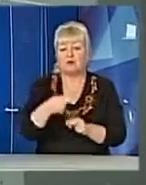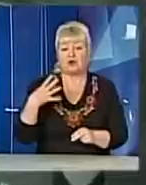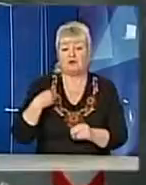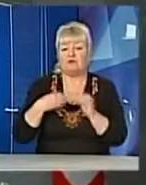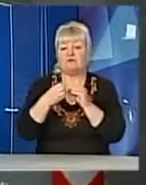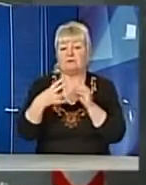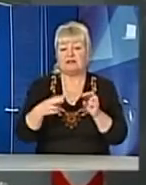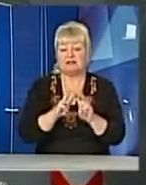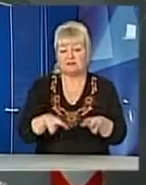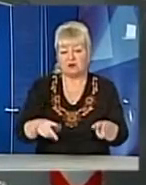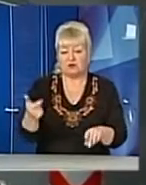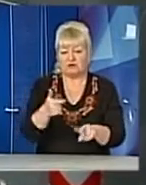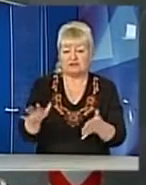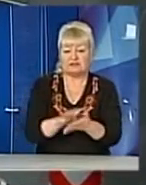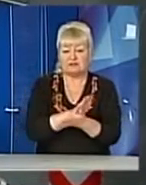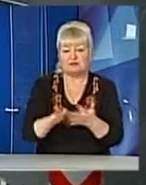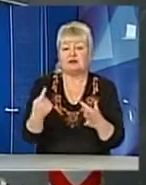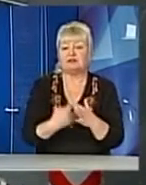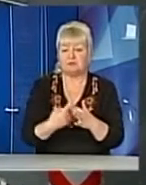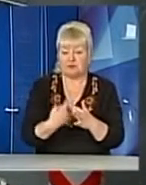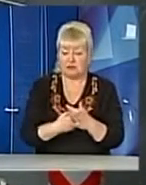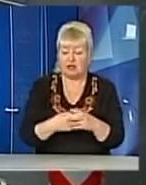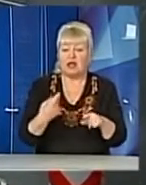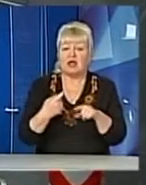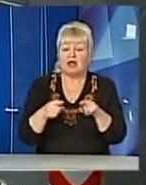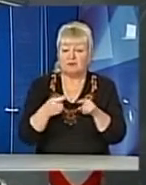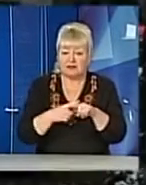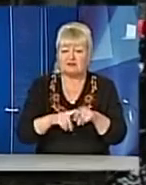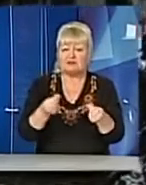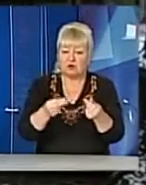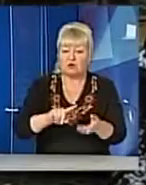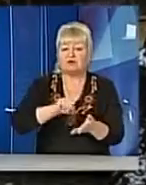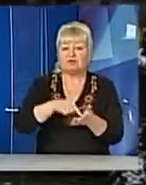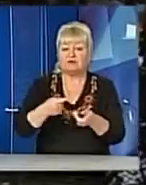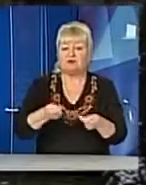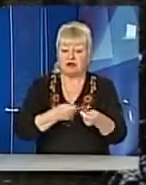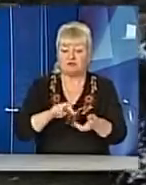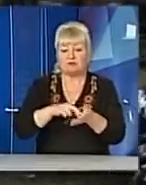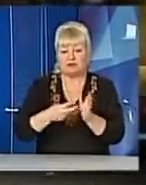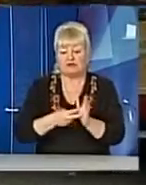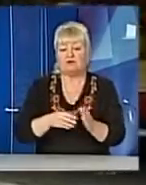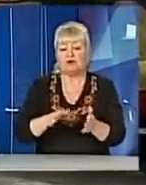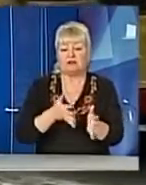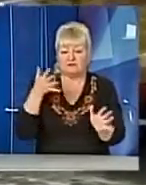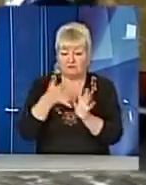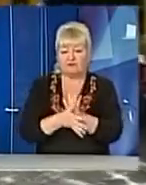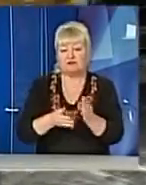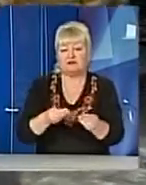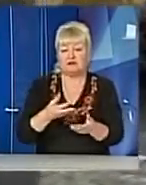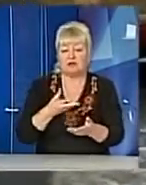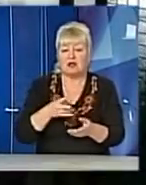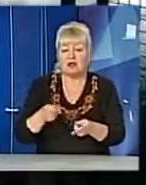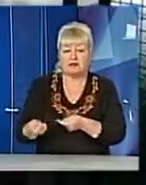мільйонів гривень від шкодувань за пільги і субсидії. Саме ці гроші у ратуші планували витратити на компенсацію перевізникам сміття.